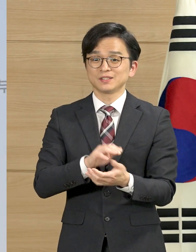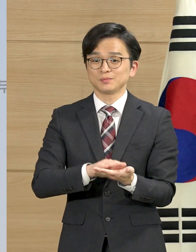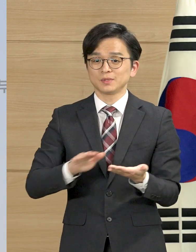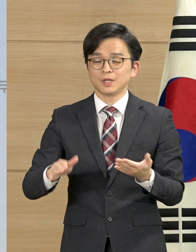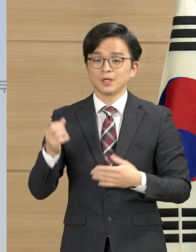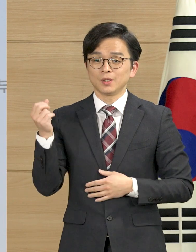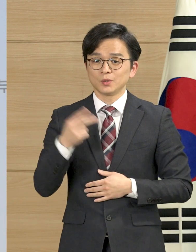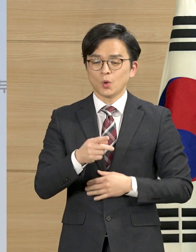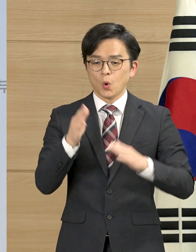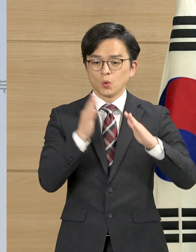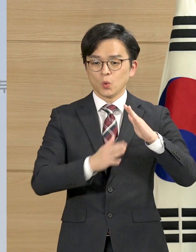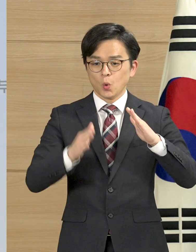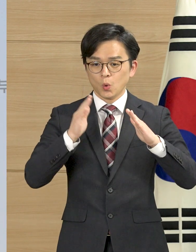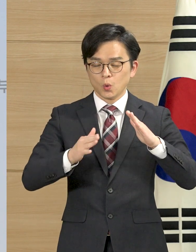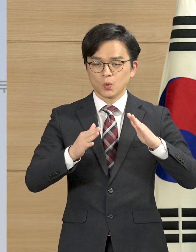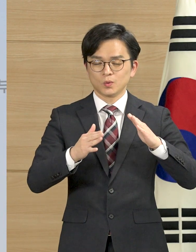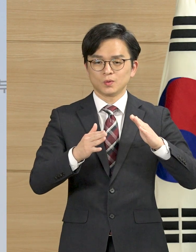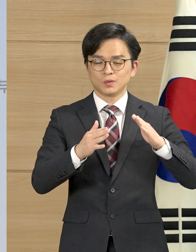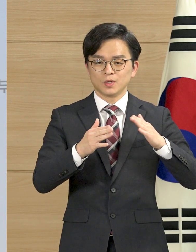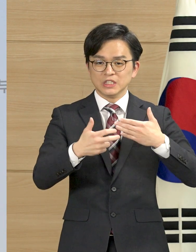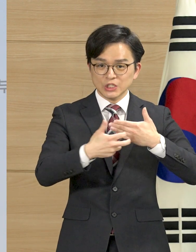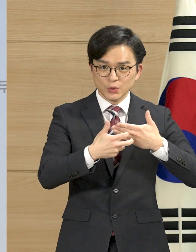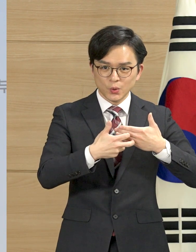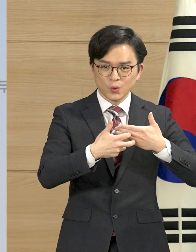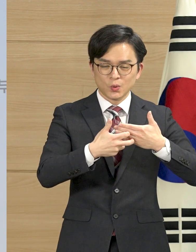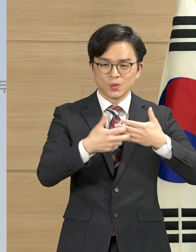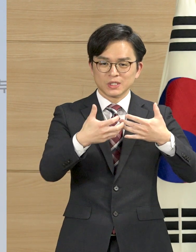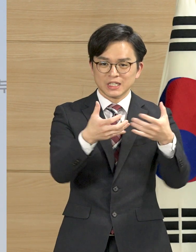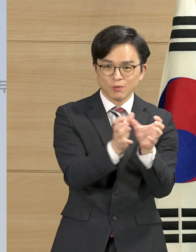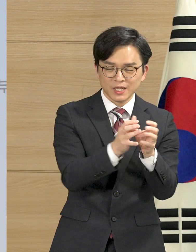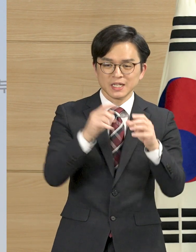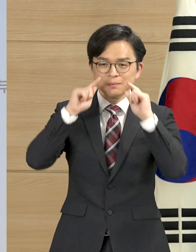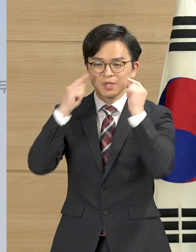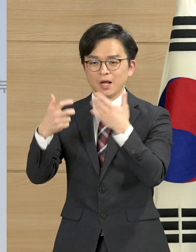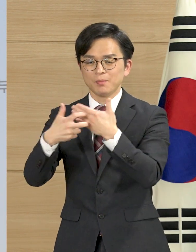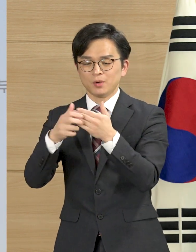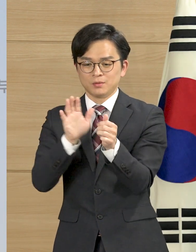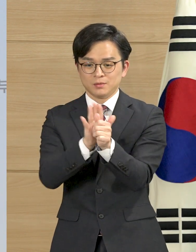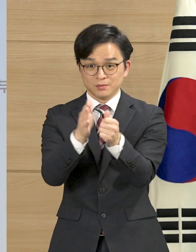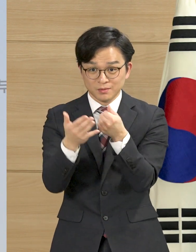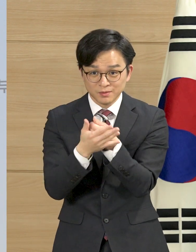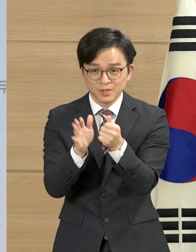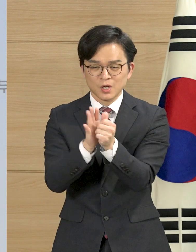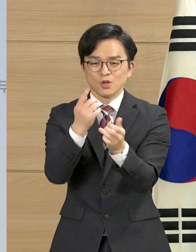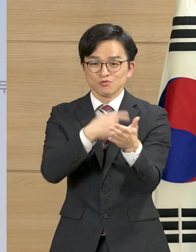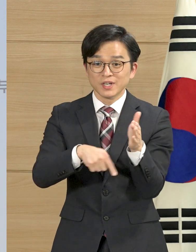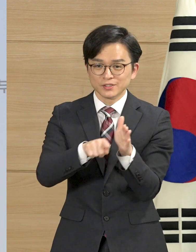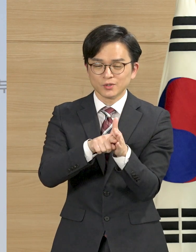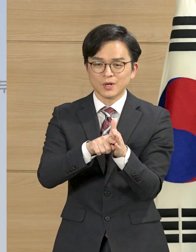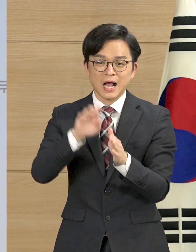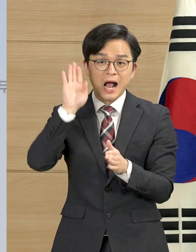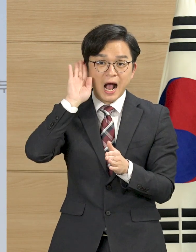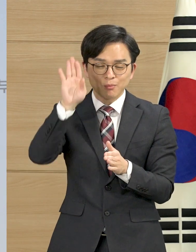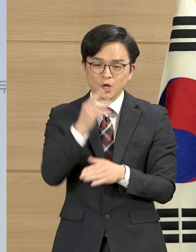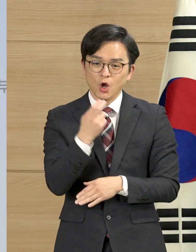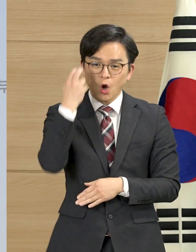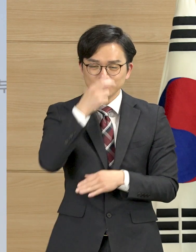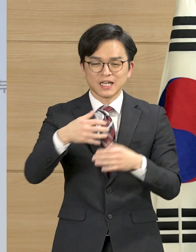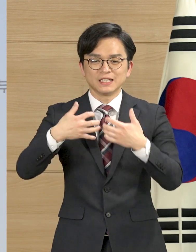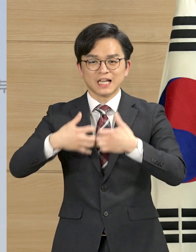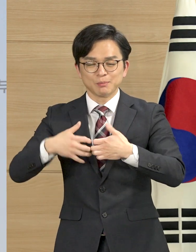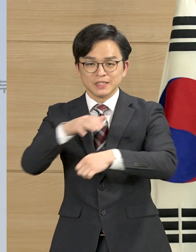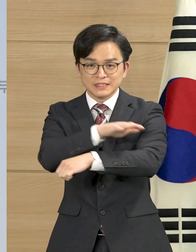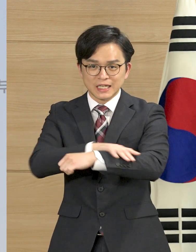공공의료기관 이외에 민간의료기관과 협력하여 치료를 위한 병상인력을 최대한